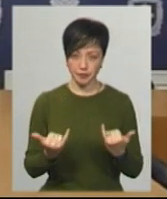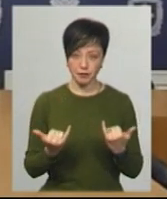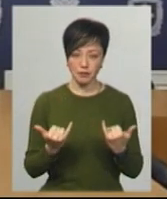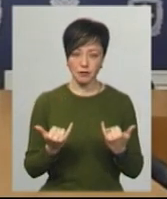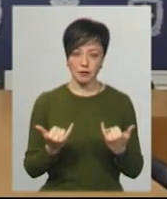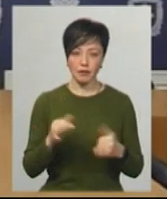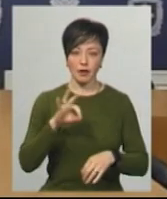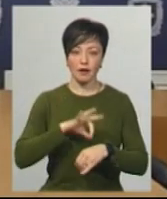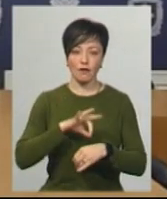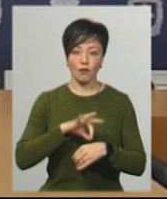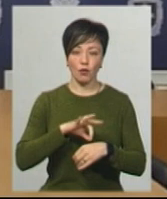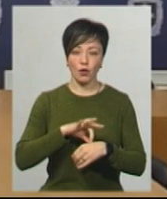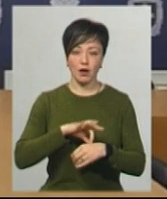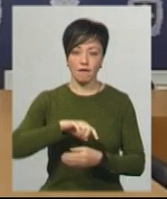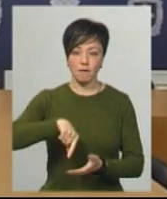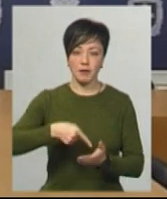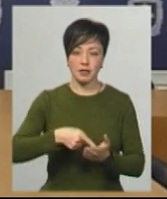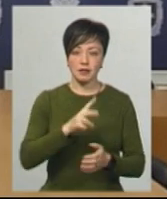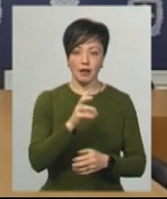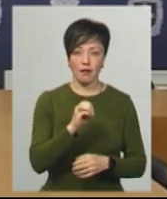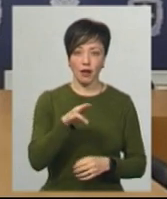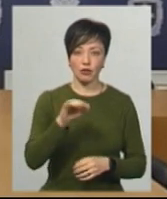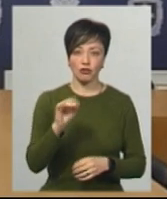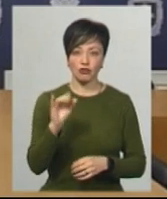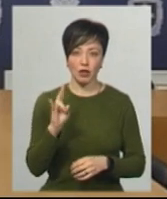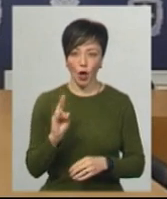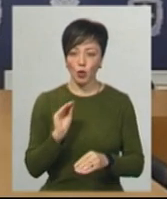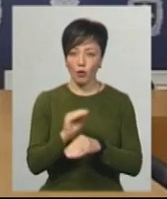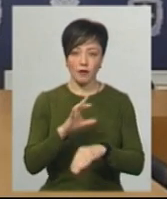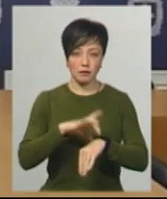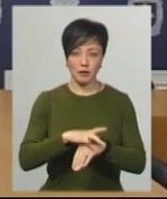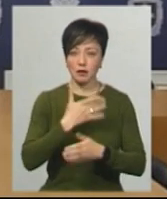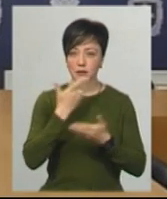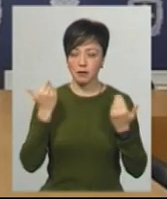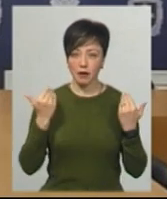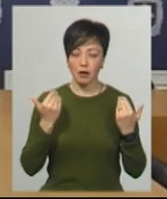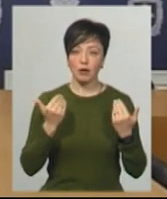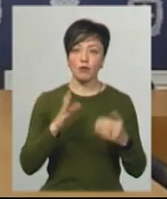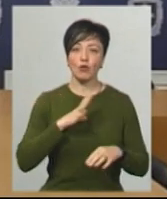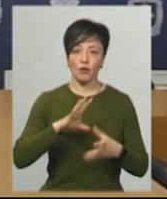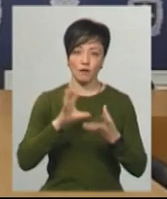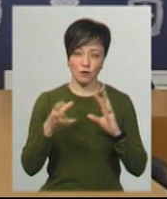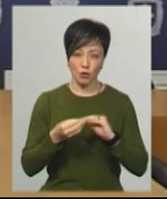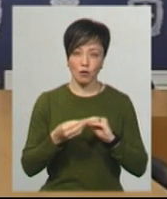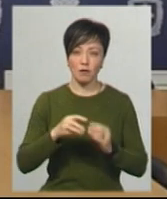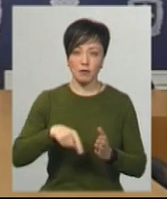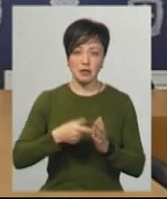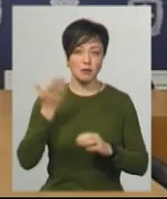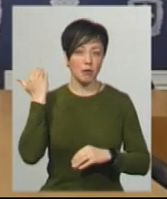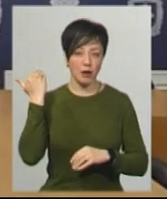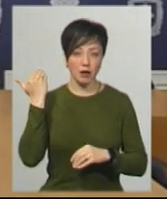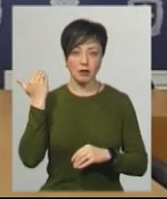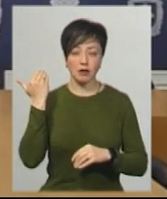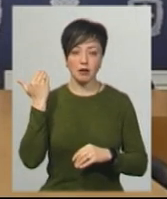хворих додатково вже не зафіксовано. Тобто у нас було зафіксовано ті, що попередні